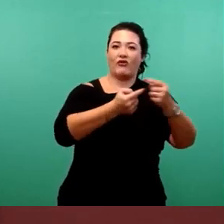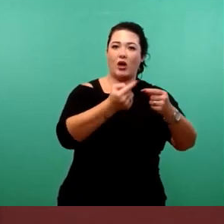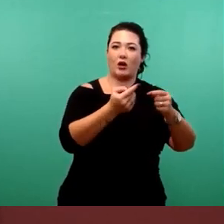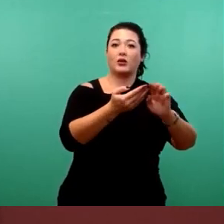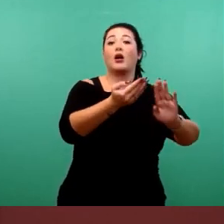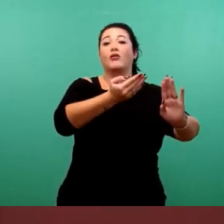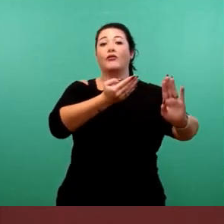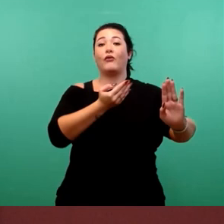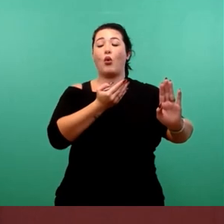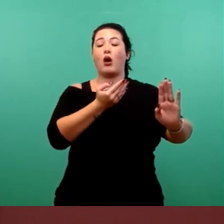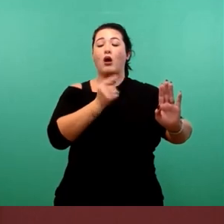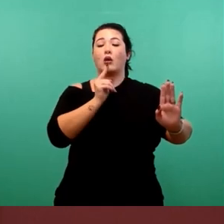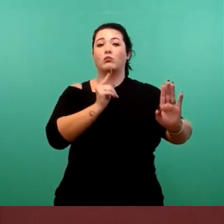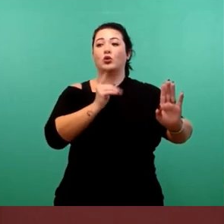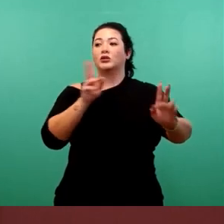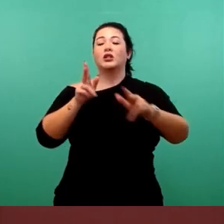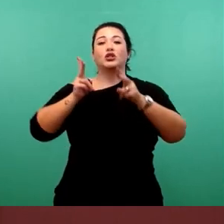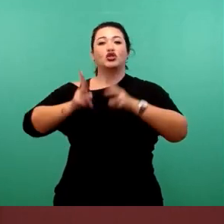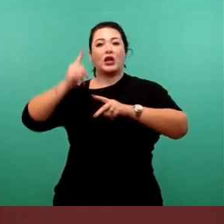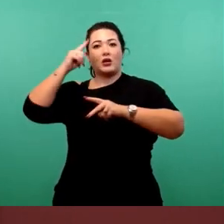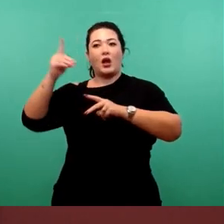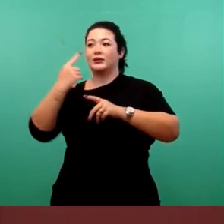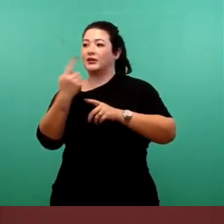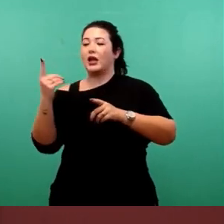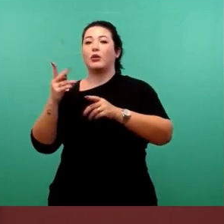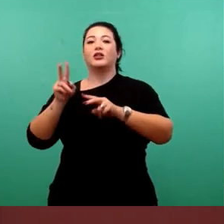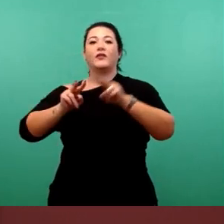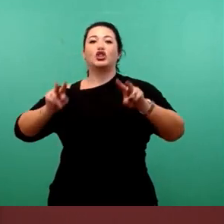Stadtrat, zwischen den Vertragsparteien abgeschlossen werden.